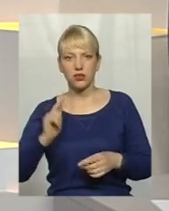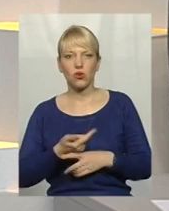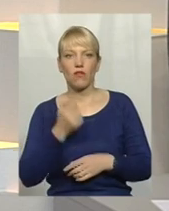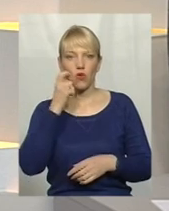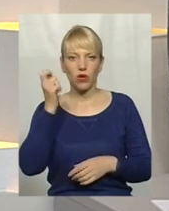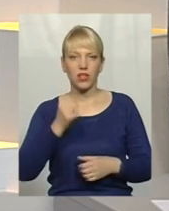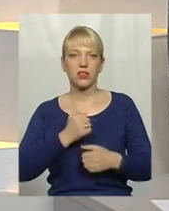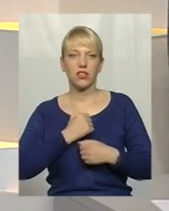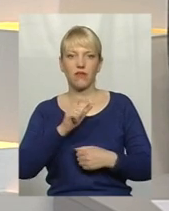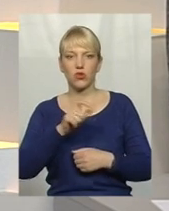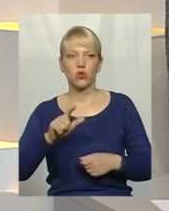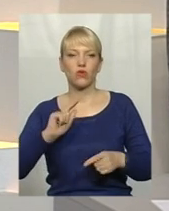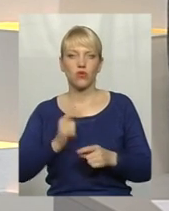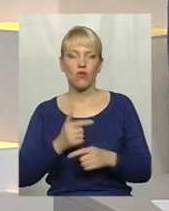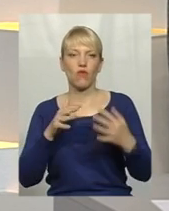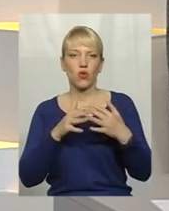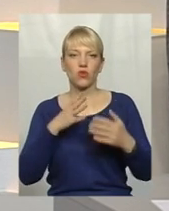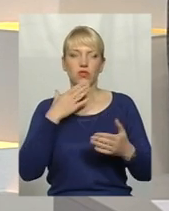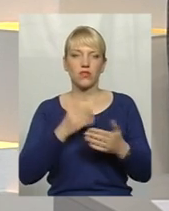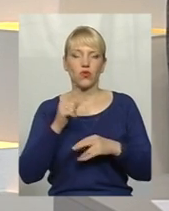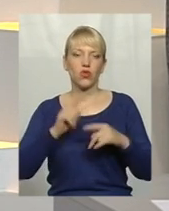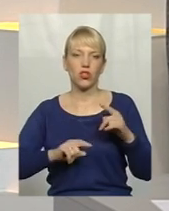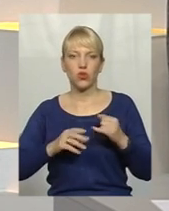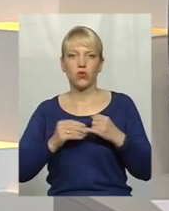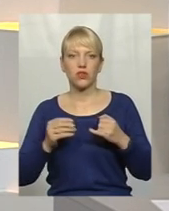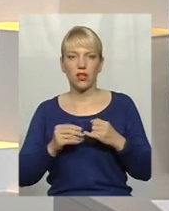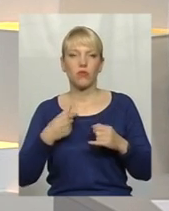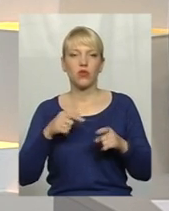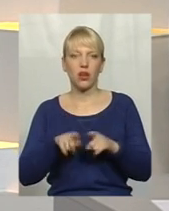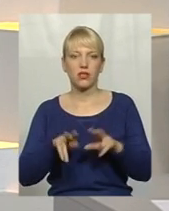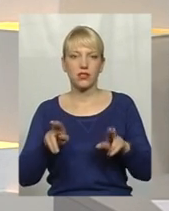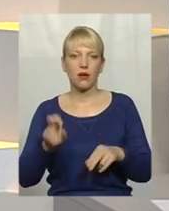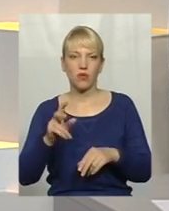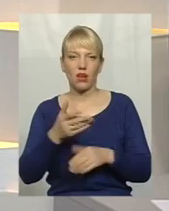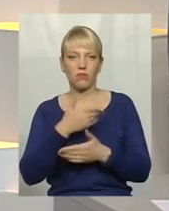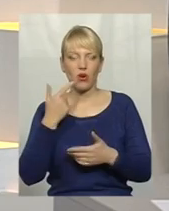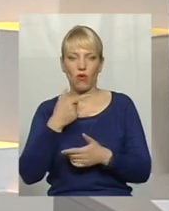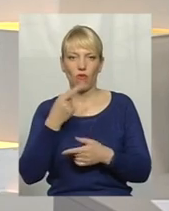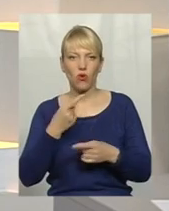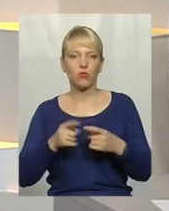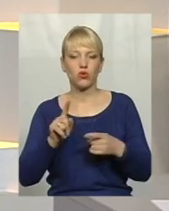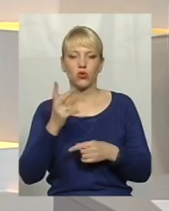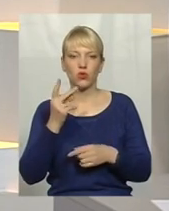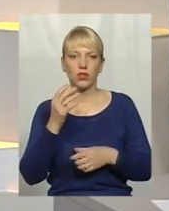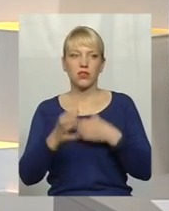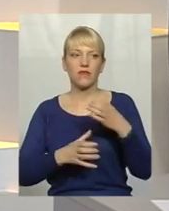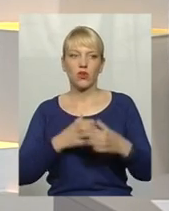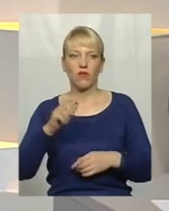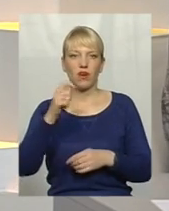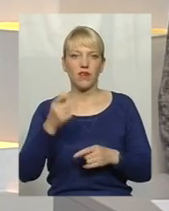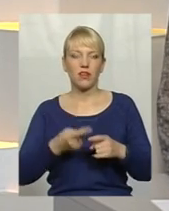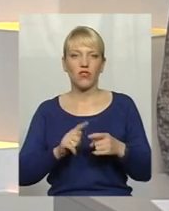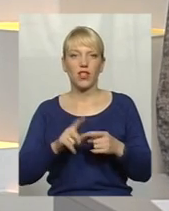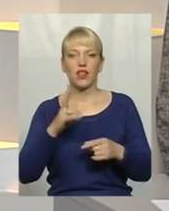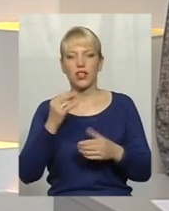військові знову воюють за свою рідну землю. Так само, якщо ми говоримо свого часу Друга світова війна, вона